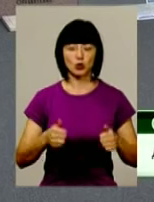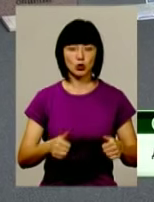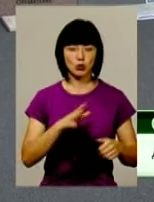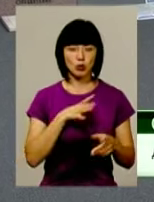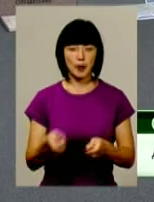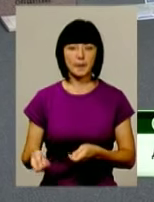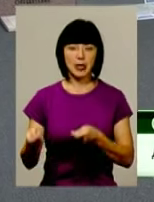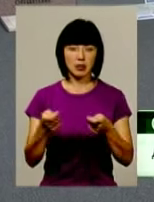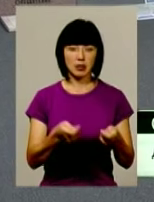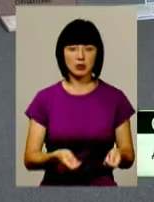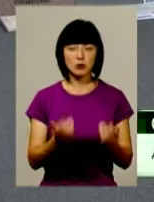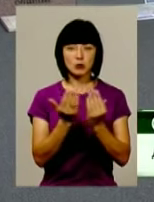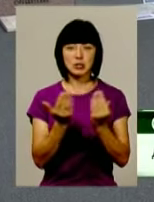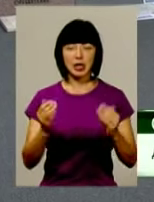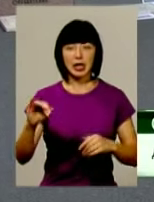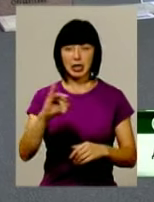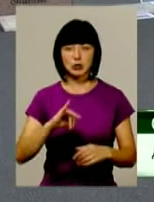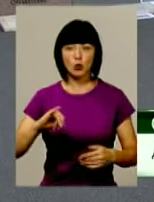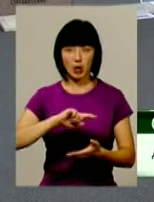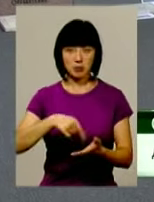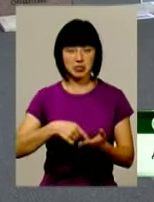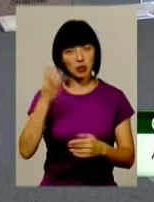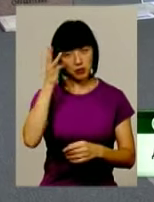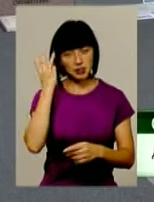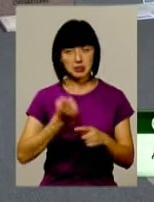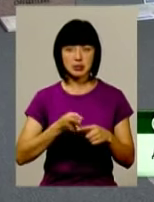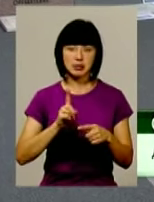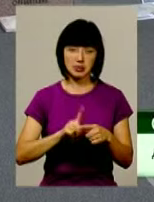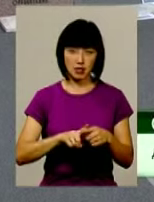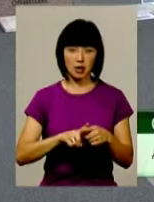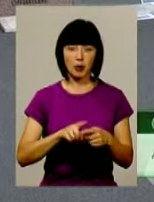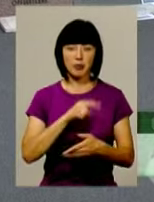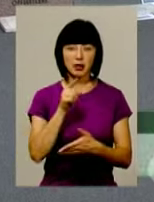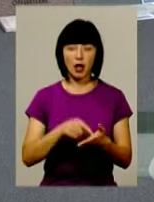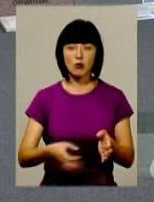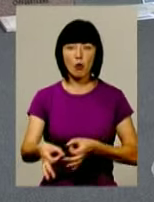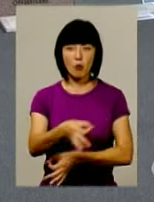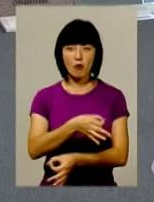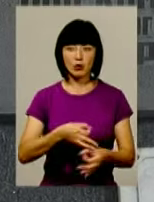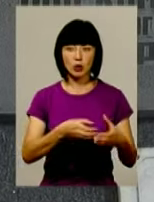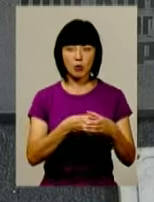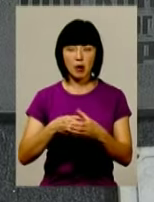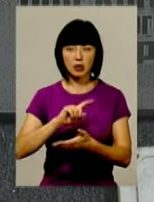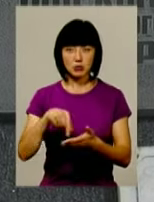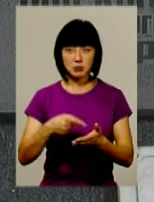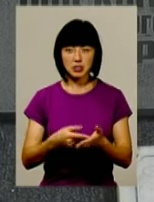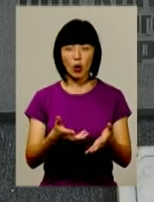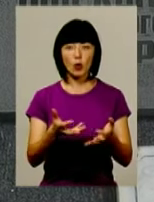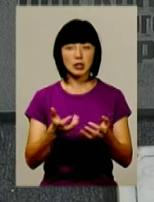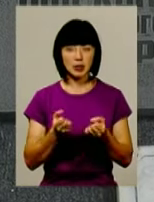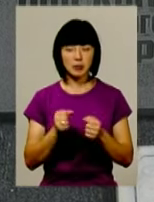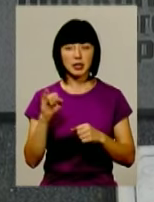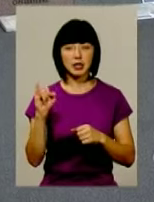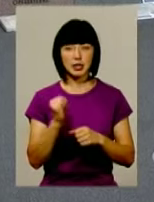перенесені до Музею історії міста Хмельницького. Це питання обговорювали з громадою міста. Ми їх отримали